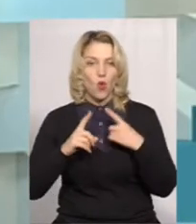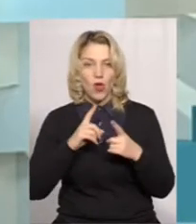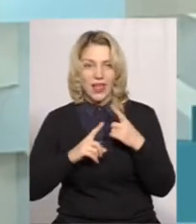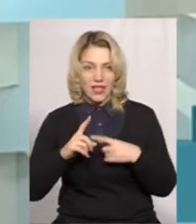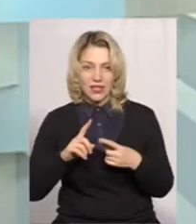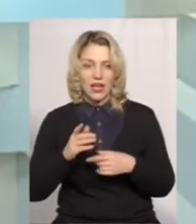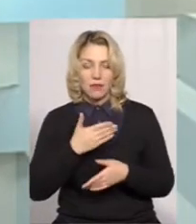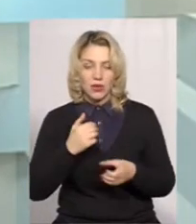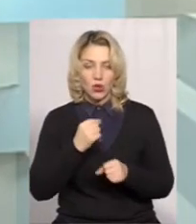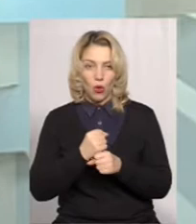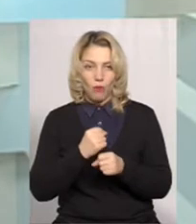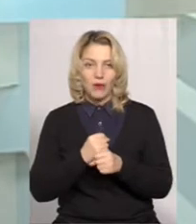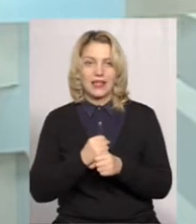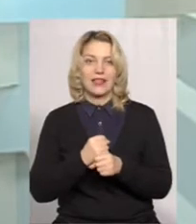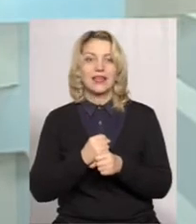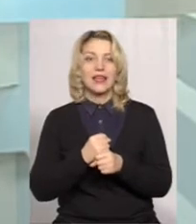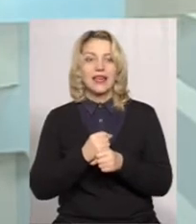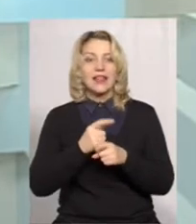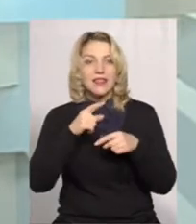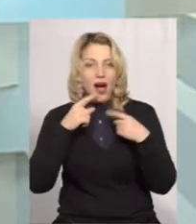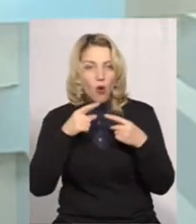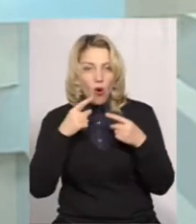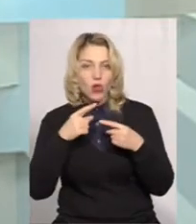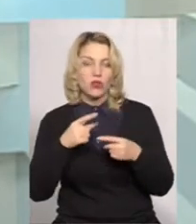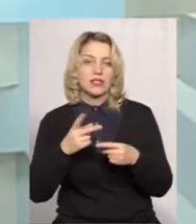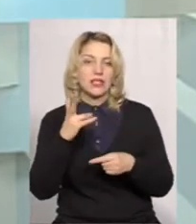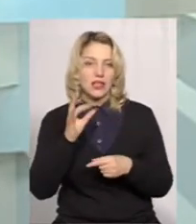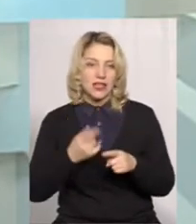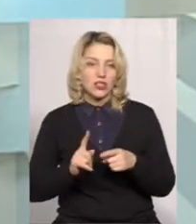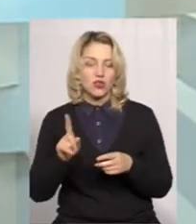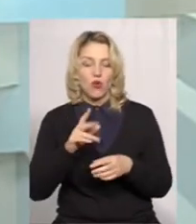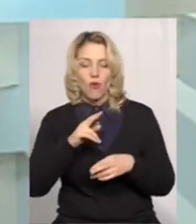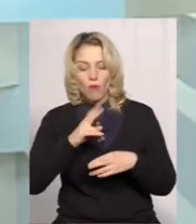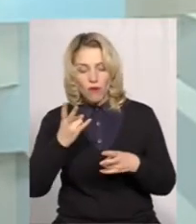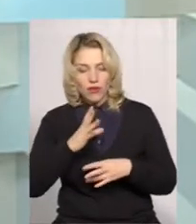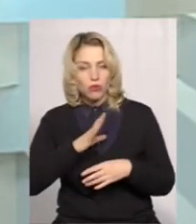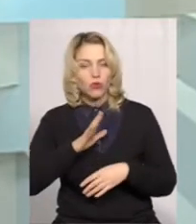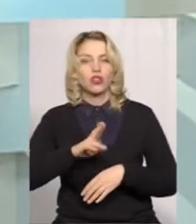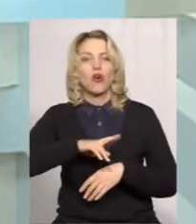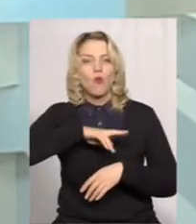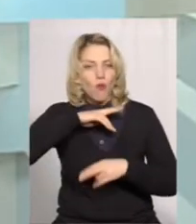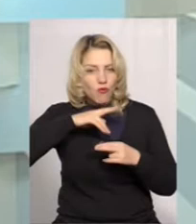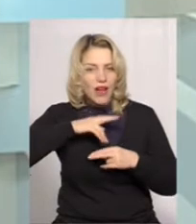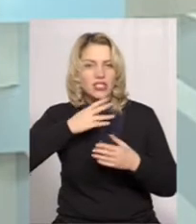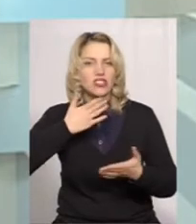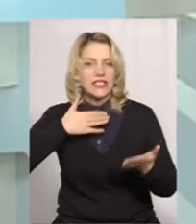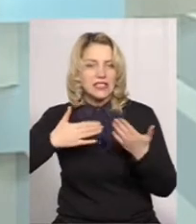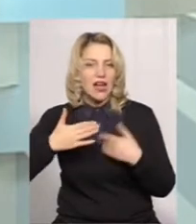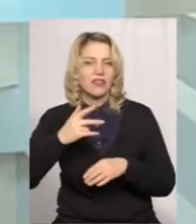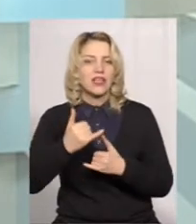робили наголос на дуже уважне ставлення для осіб з певними